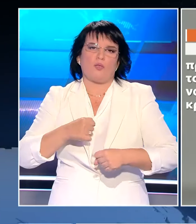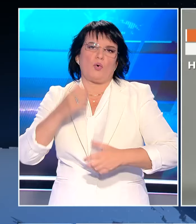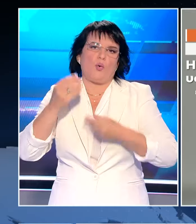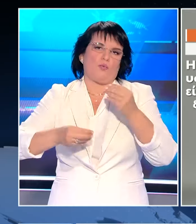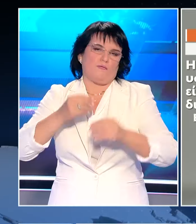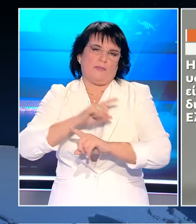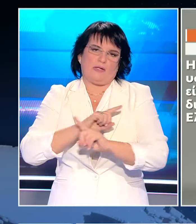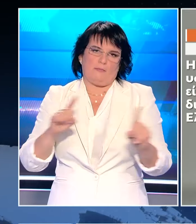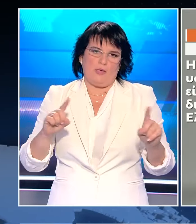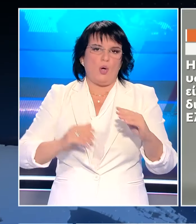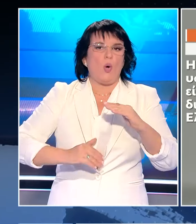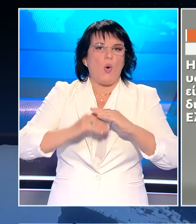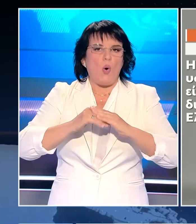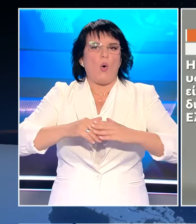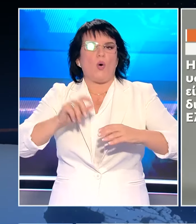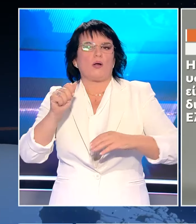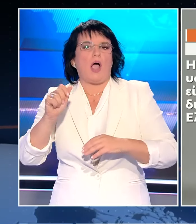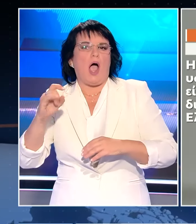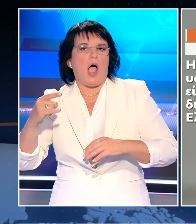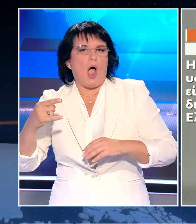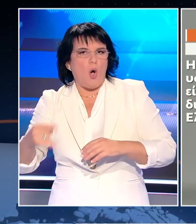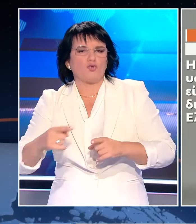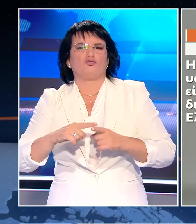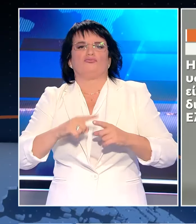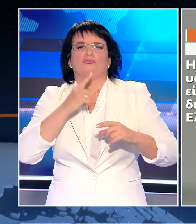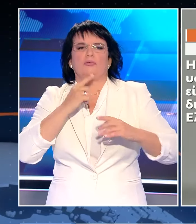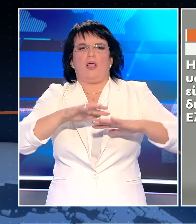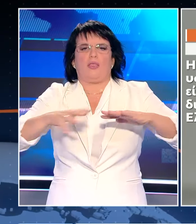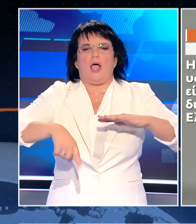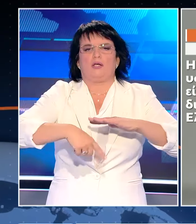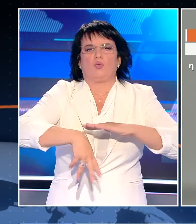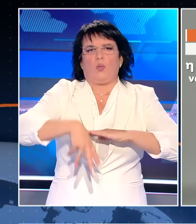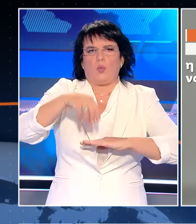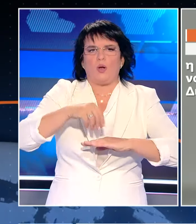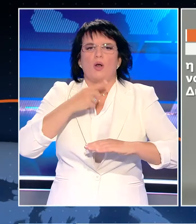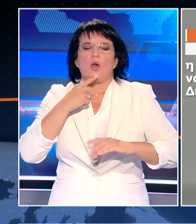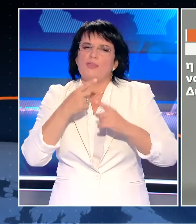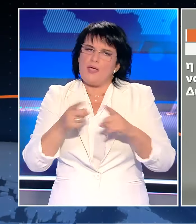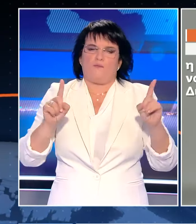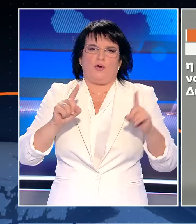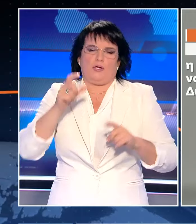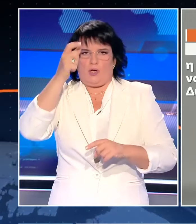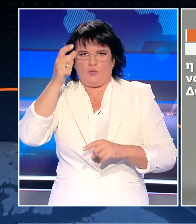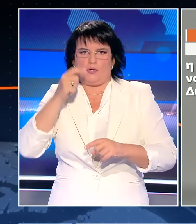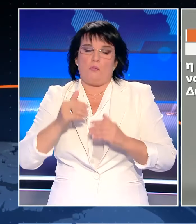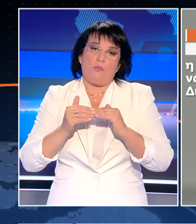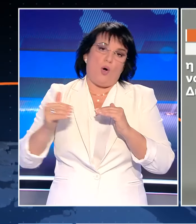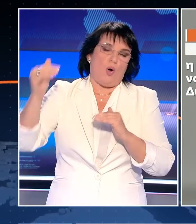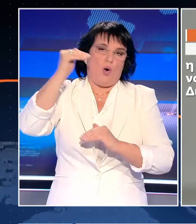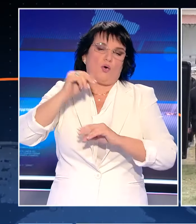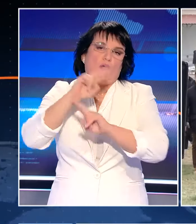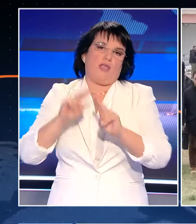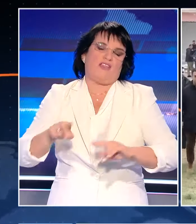κρίσεις. Η οριοθέτηση υφαλοκρηπίδας και ΑΟΣ είναι η μία και μόνη διαφορά μεταξύ Ελλάδας και Τουρκίας η οποία μπορεί να χθεί ενώπιον διεθνής